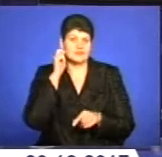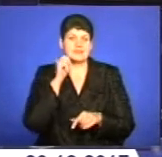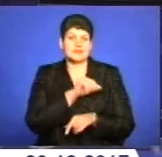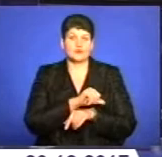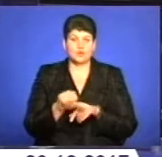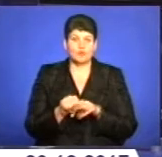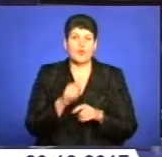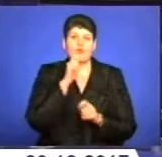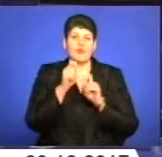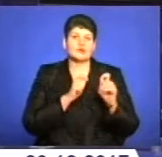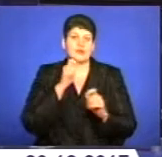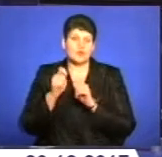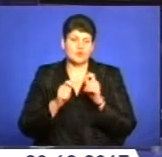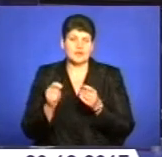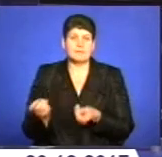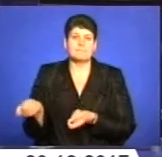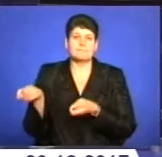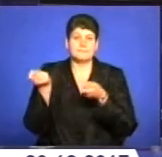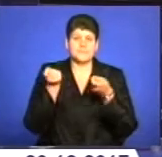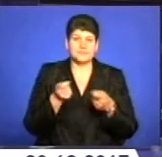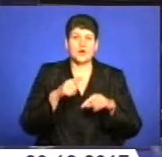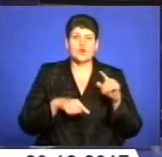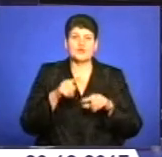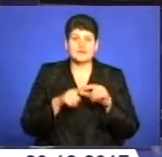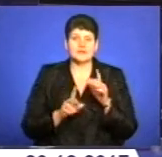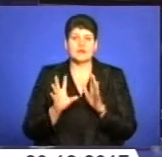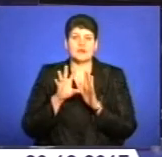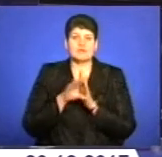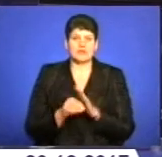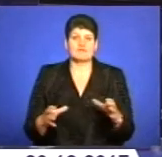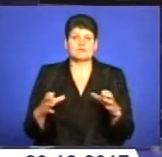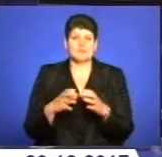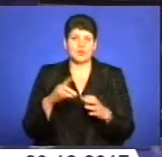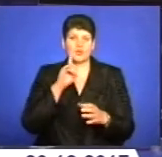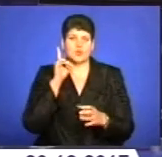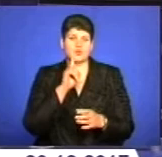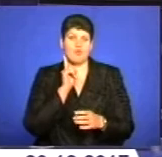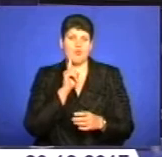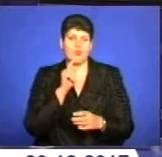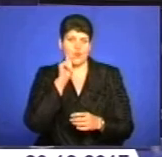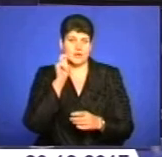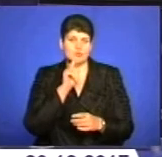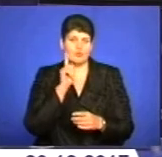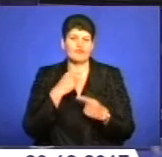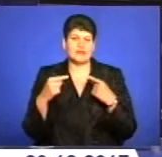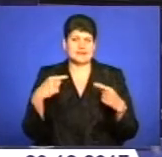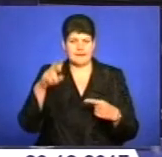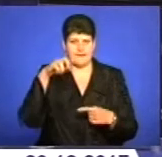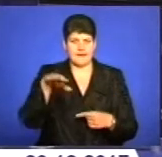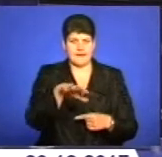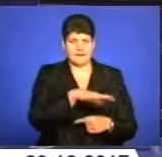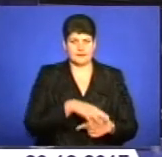маленьким жителям Тернопільщини передали родини, які входять до спілки української молоді в різних країнах. Детальніше у сюжеті